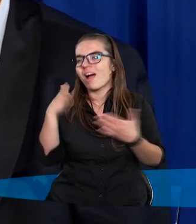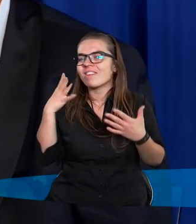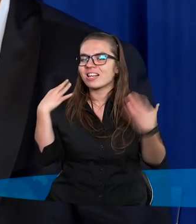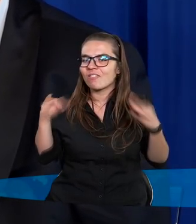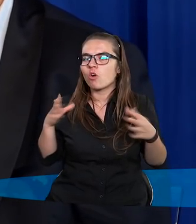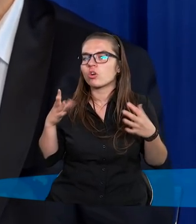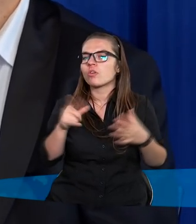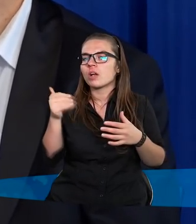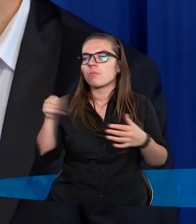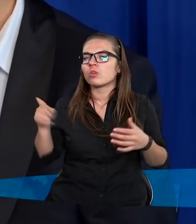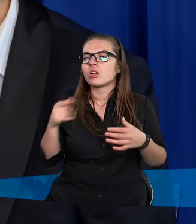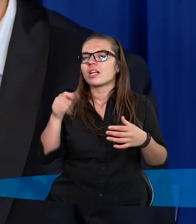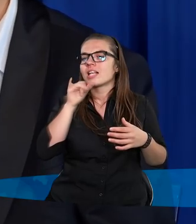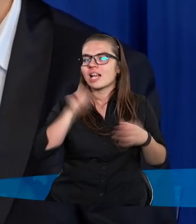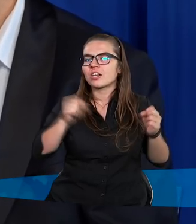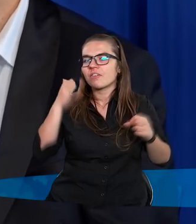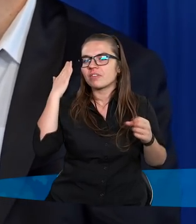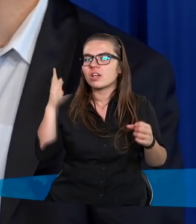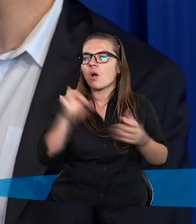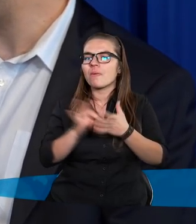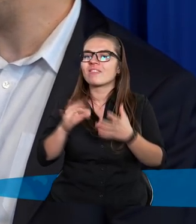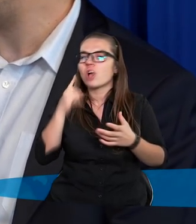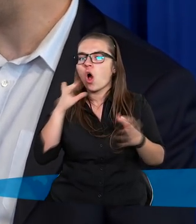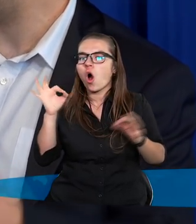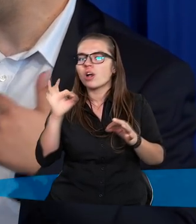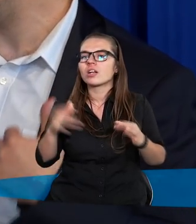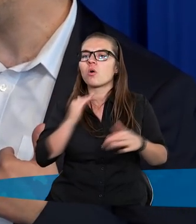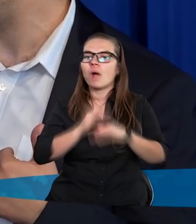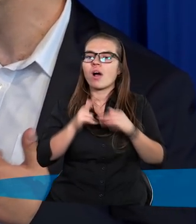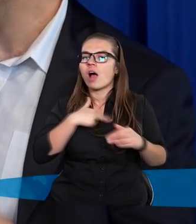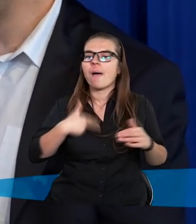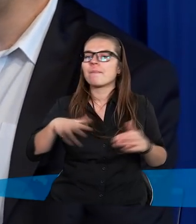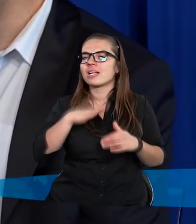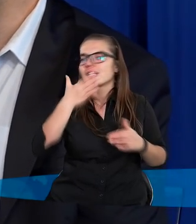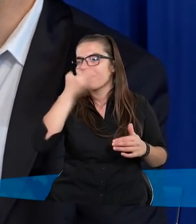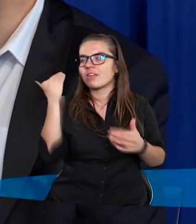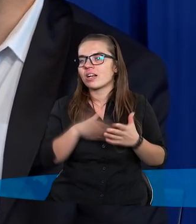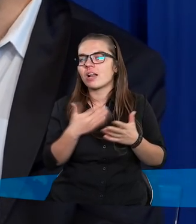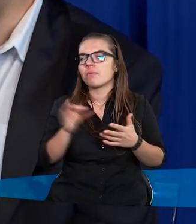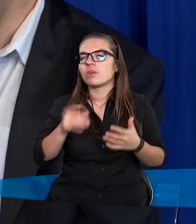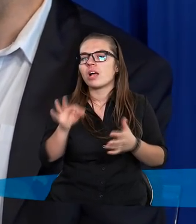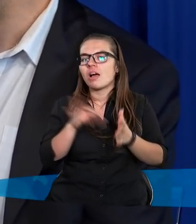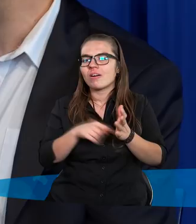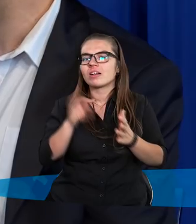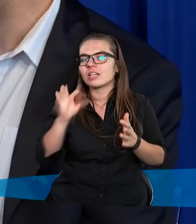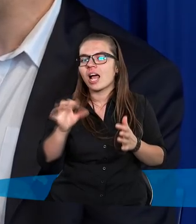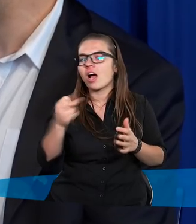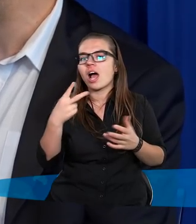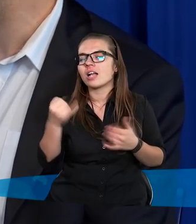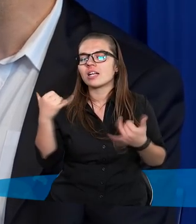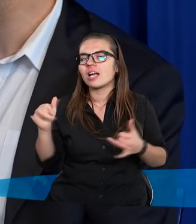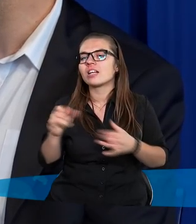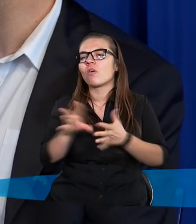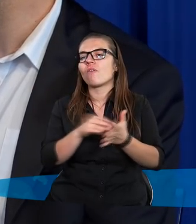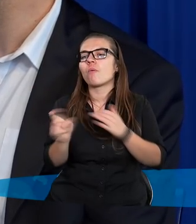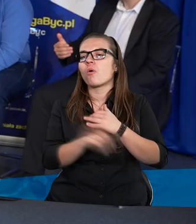tak dalej, ale być może ten sędzia wiedział o pewnych okolicznościach łagodzących, o których my nie wiemy, dlatego zdecydował się na taką, a nie inną formę